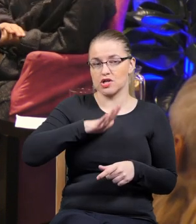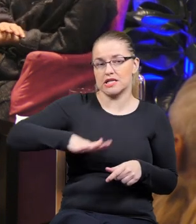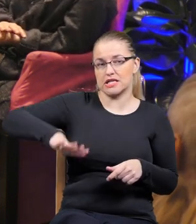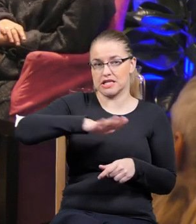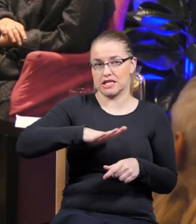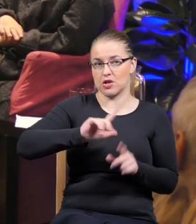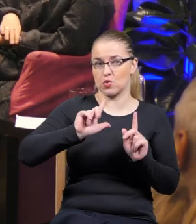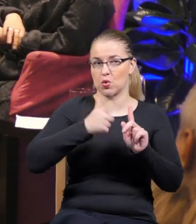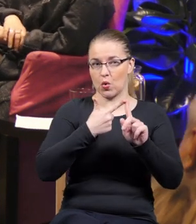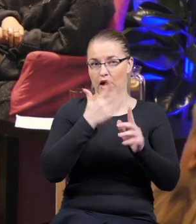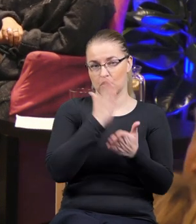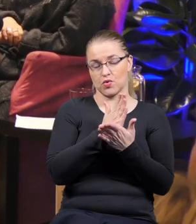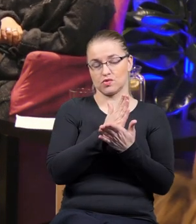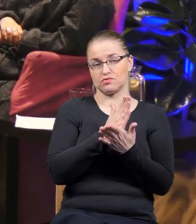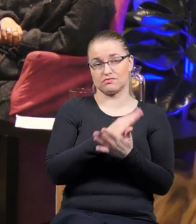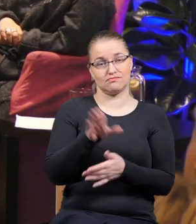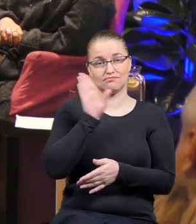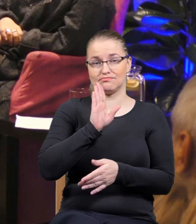Tak to już będzie na zawsze.